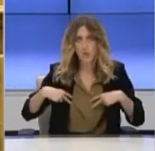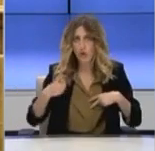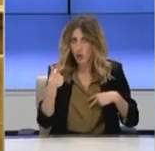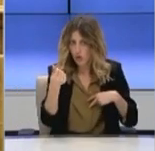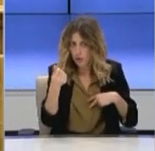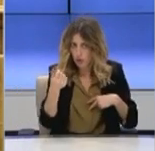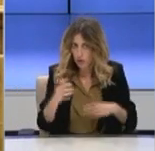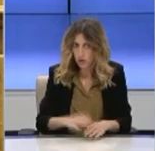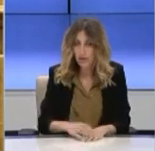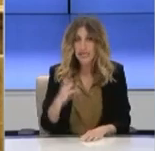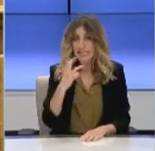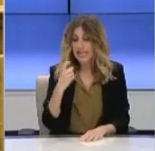ΟΔΙΧ.